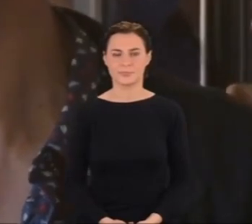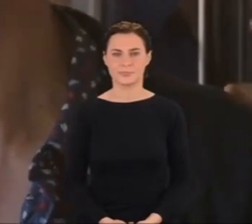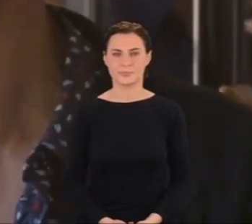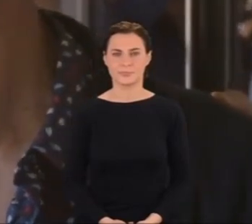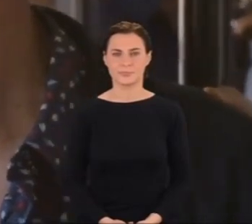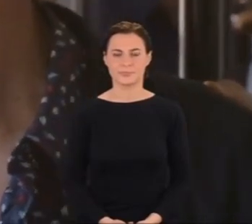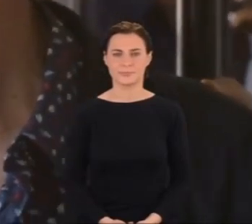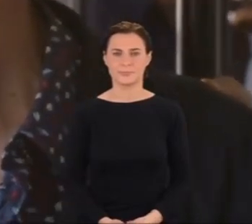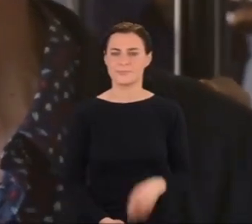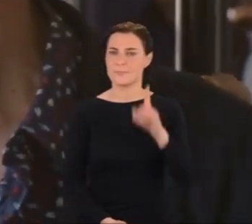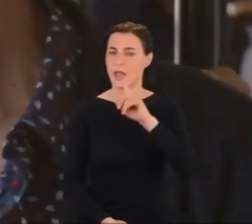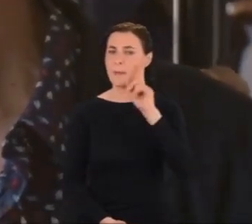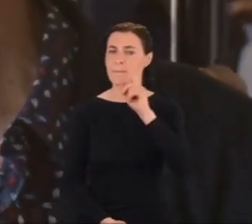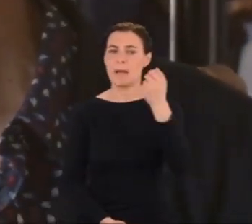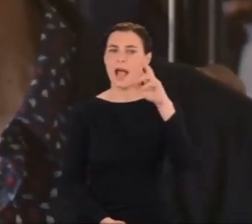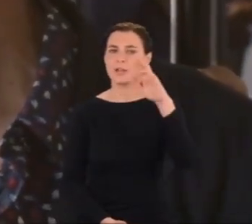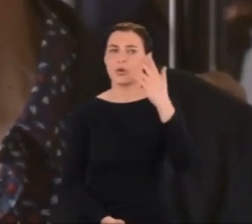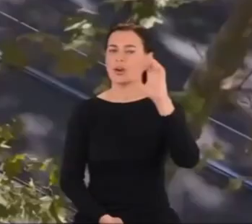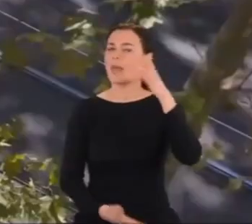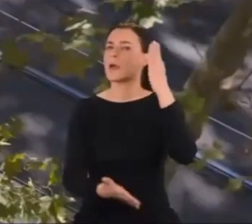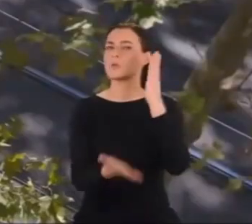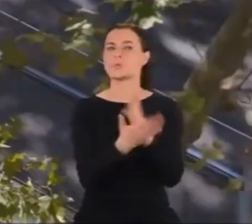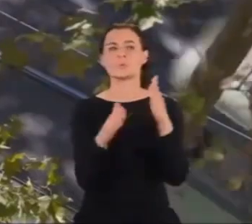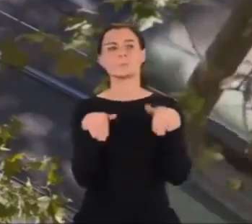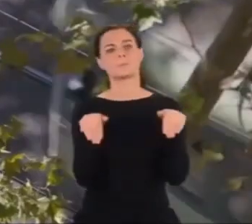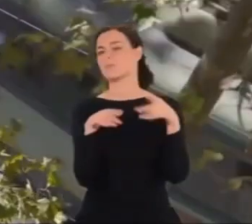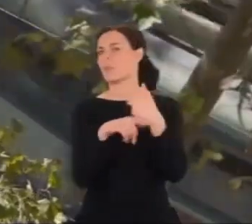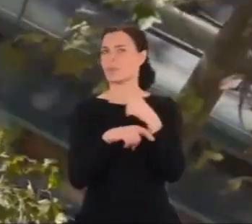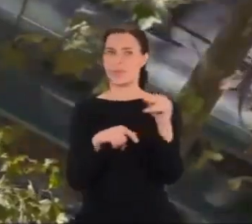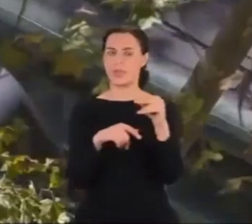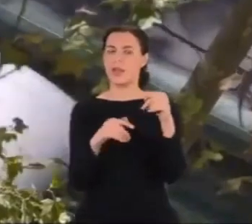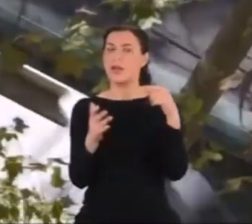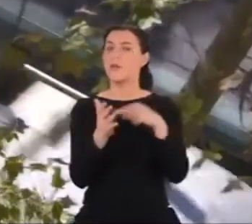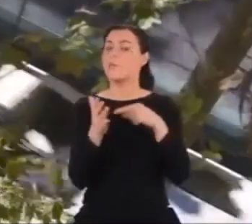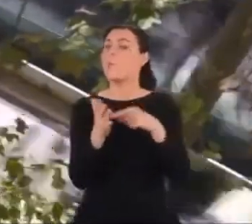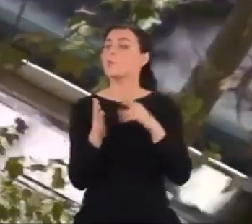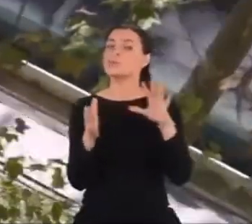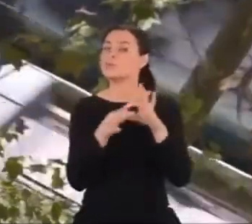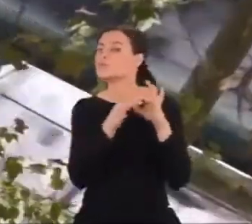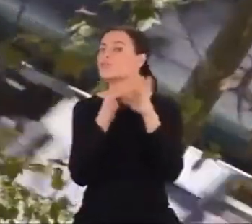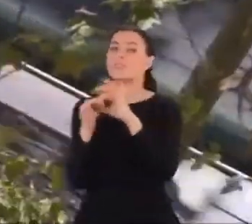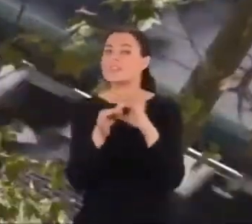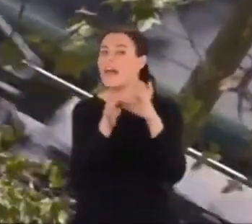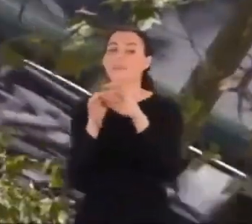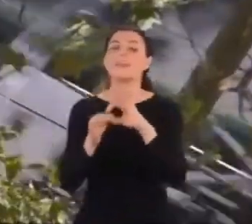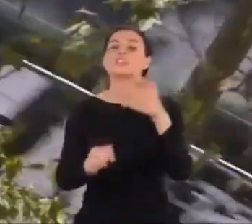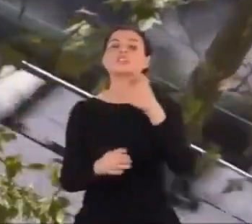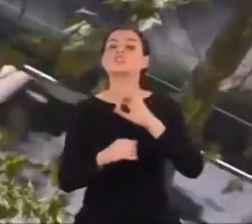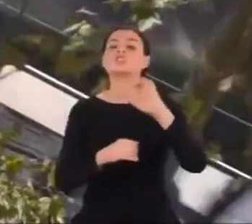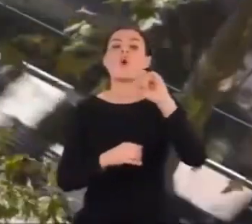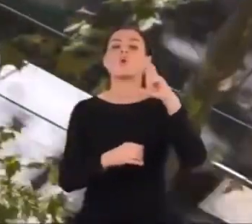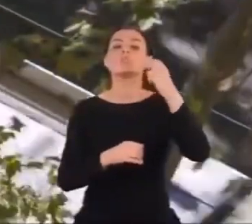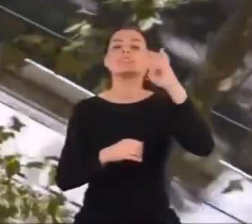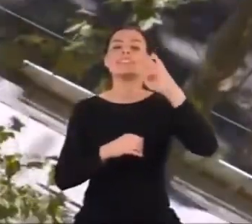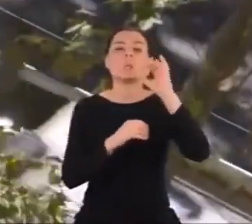Majorana nie poprzestał na tym. Jego najważniejsze odkrycie ma związek z cząstkami elementarnymi.